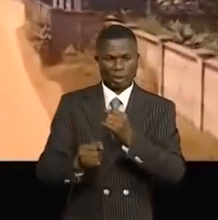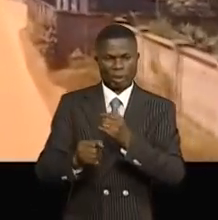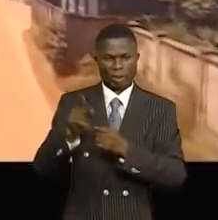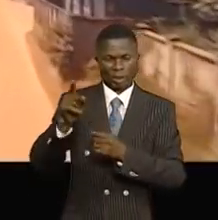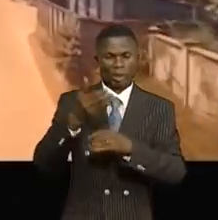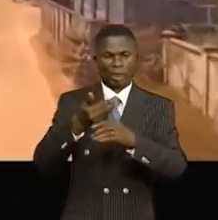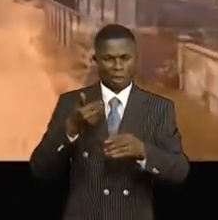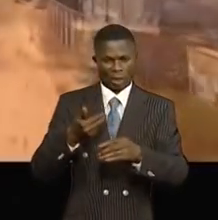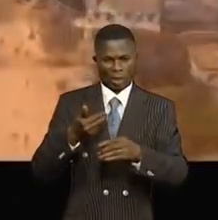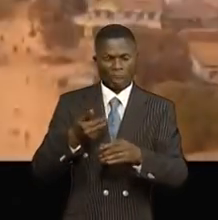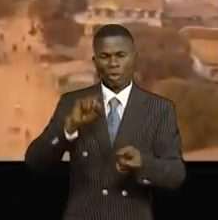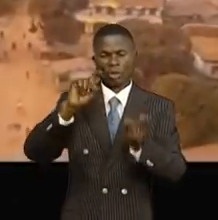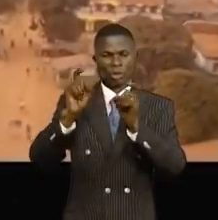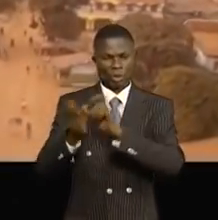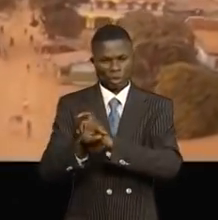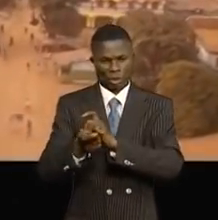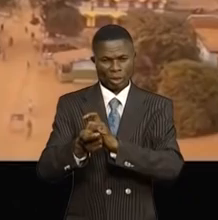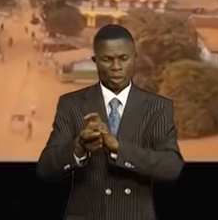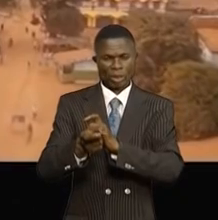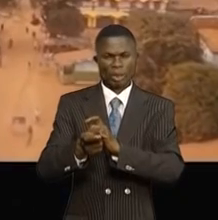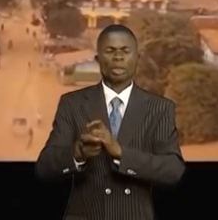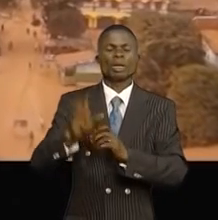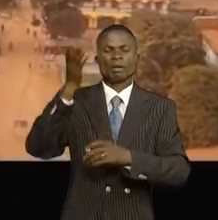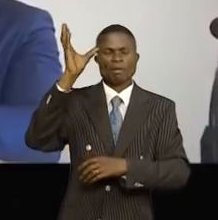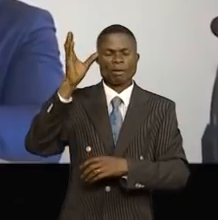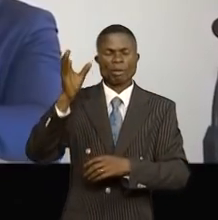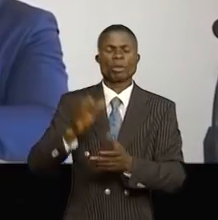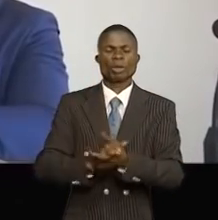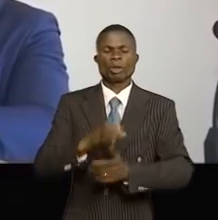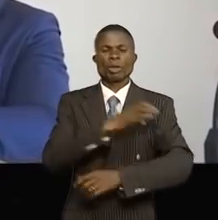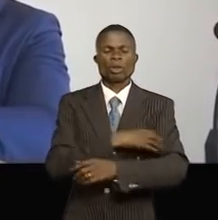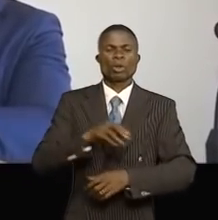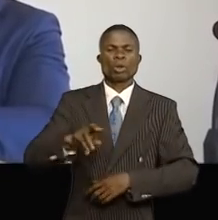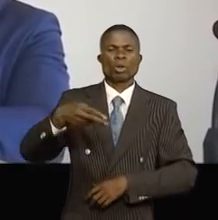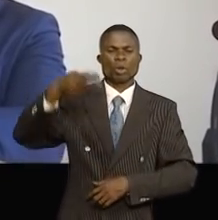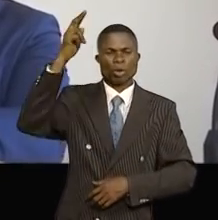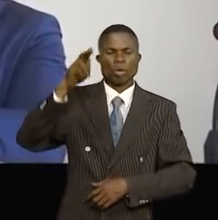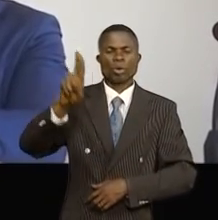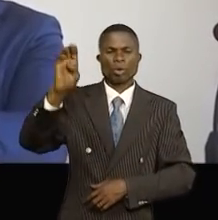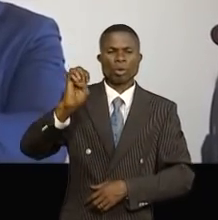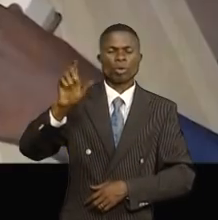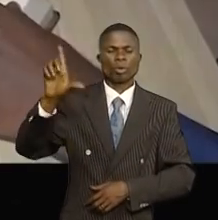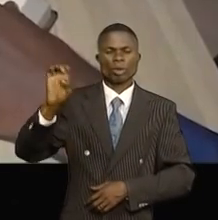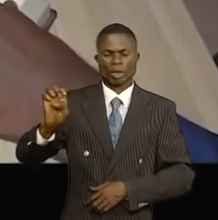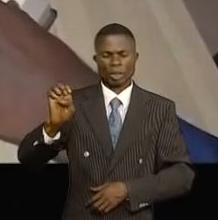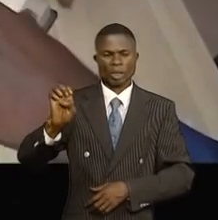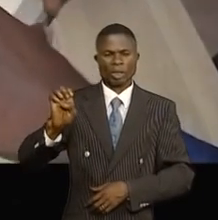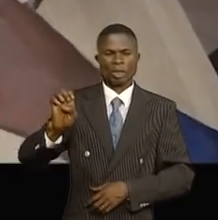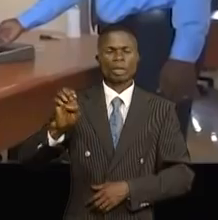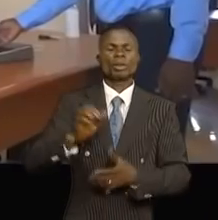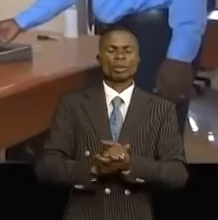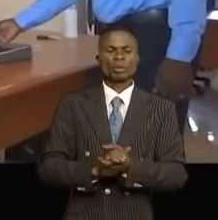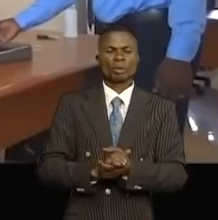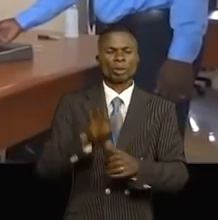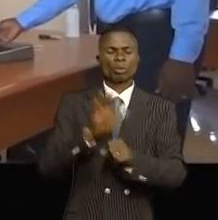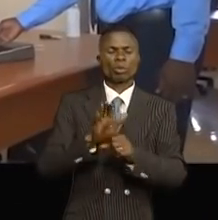Avant leur transformation, l'agglomération chef-lieu de la Provence du Haut-Tulé est sur le collimateur du gouvernement Bassé-Ninanga. Après